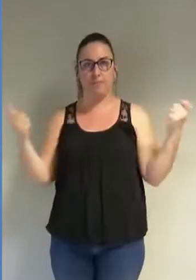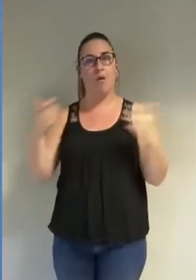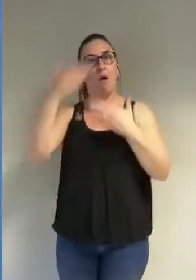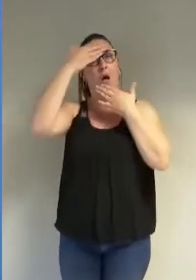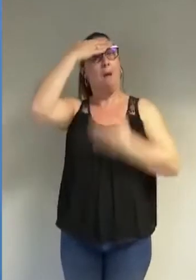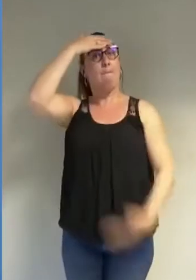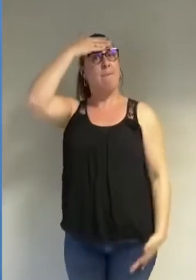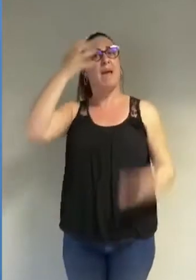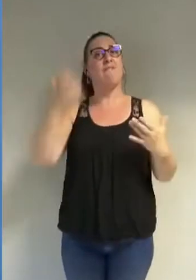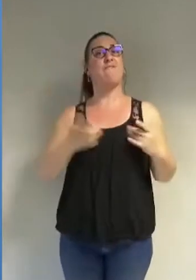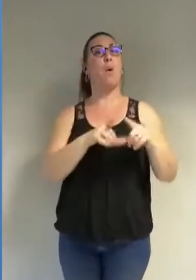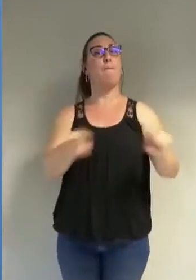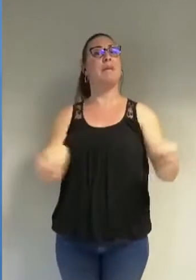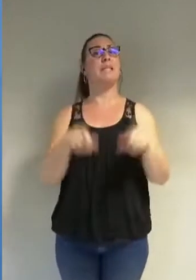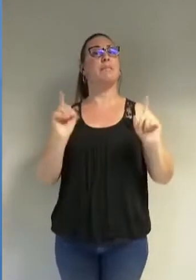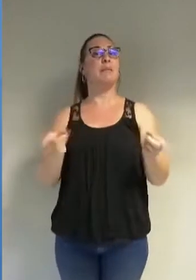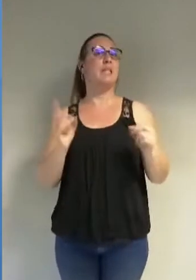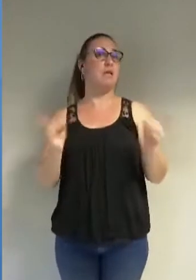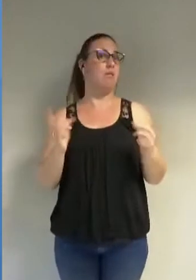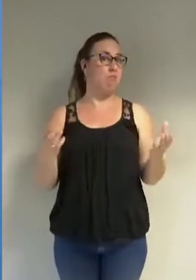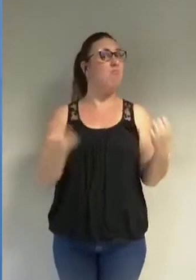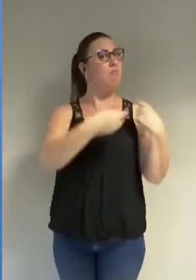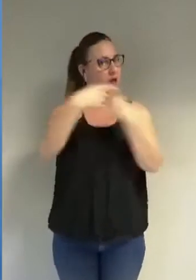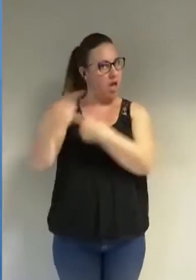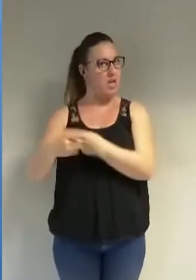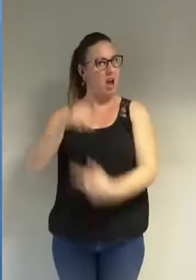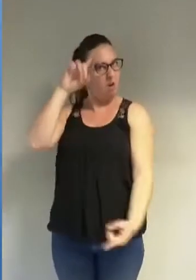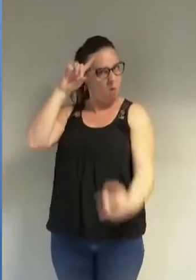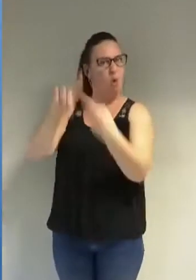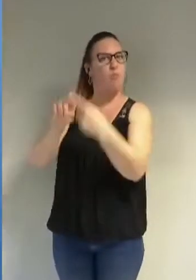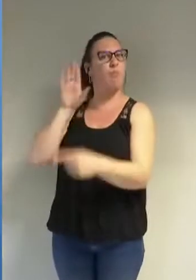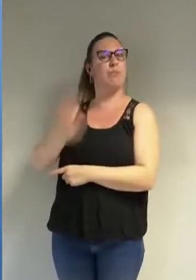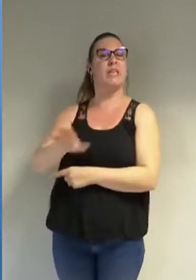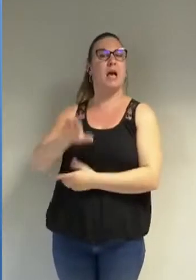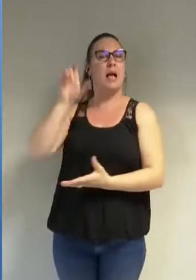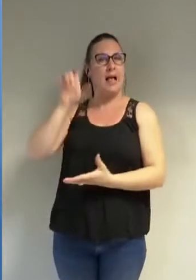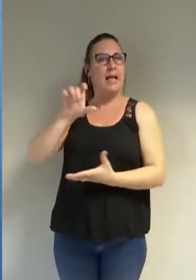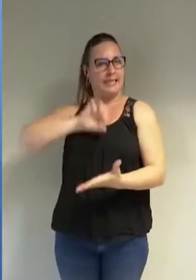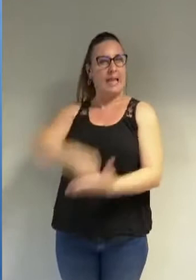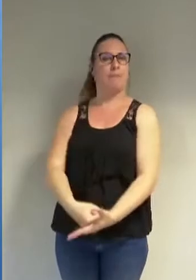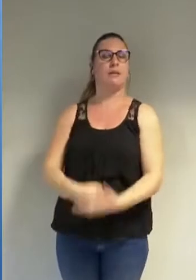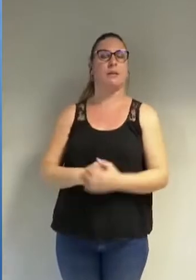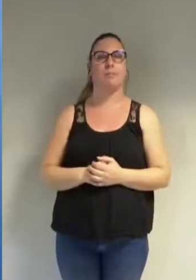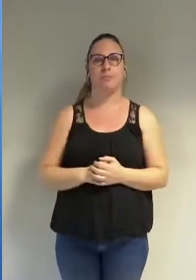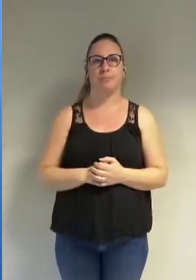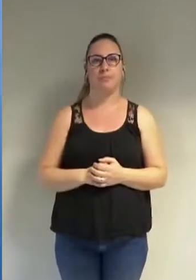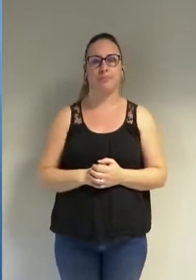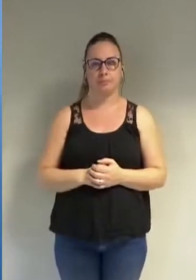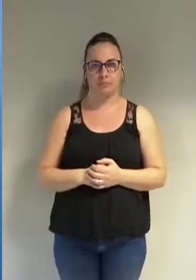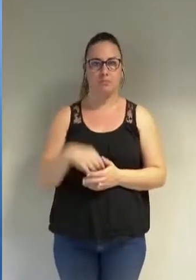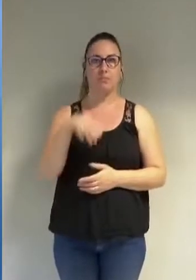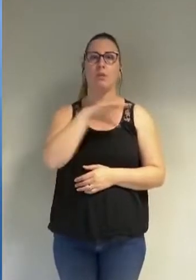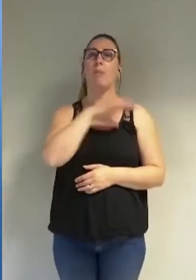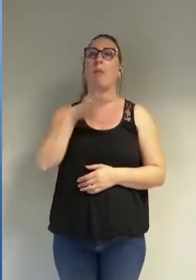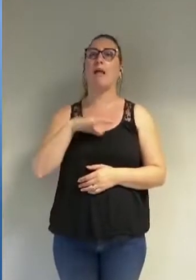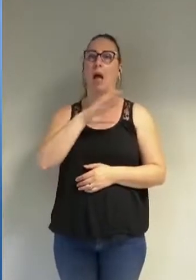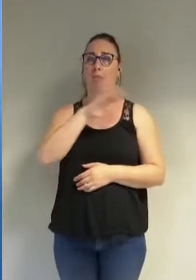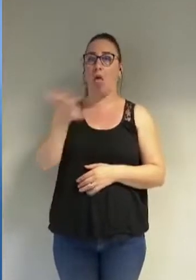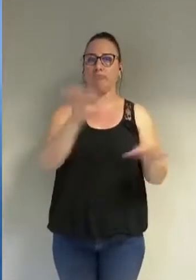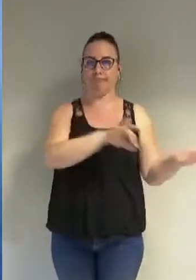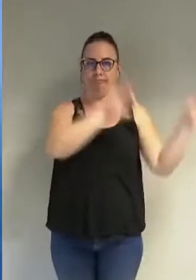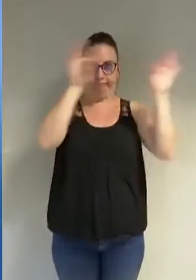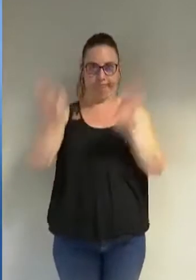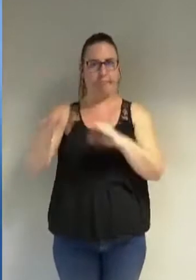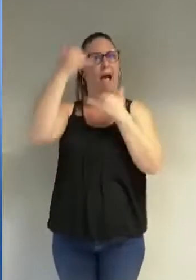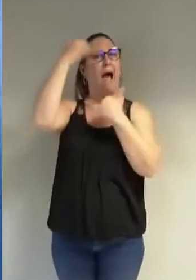burkini dans les piscines est bien une volonté islamiste je vais citer Razika Adnani qui vivait en